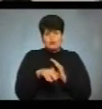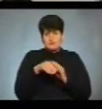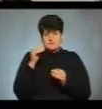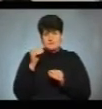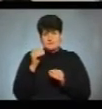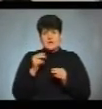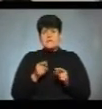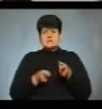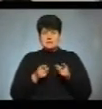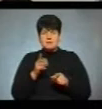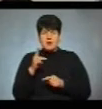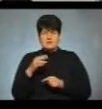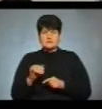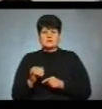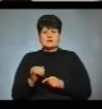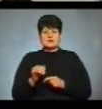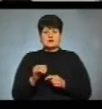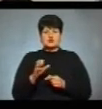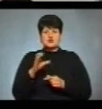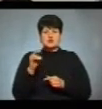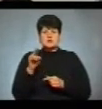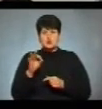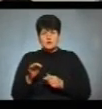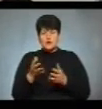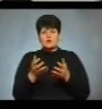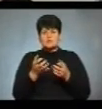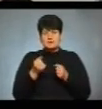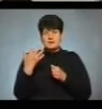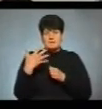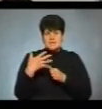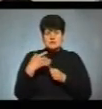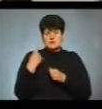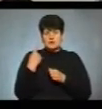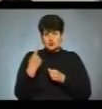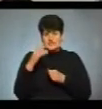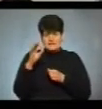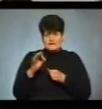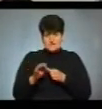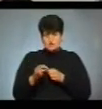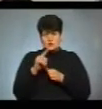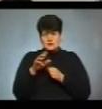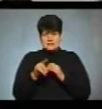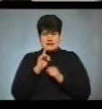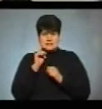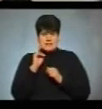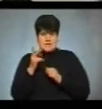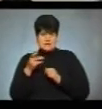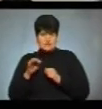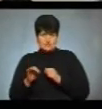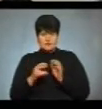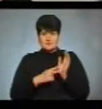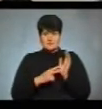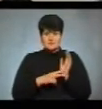Насправді, соціологи одержали 51% за Зеленського, а не